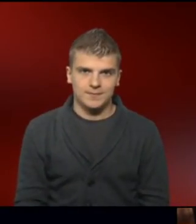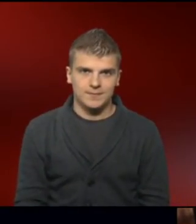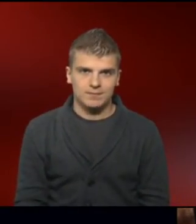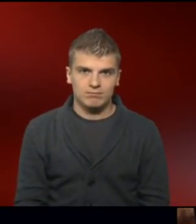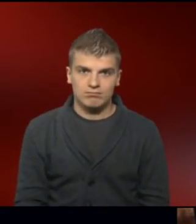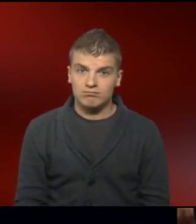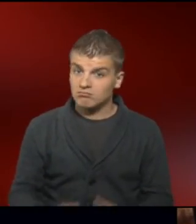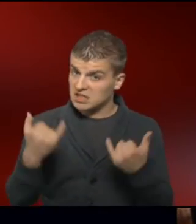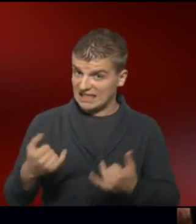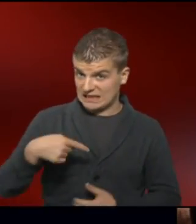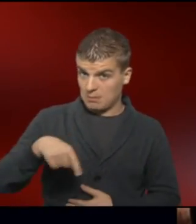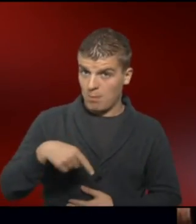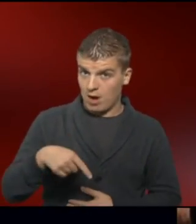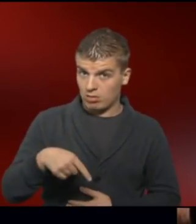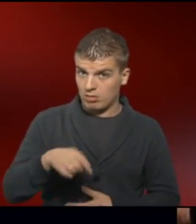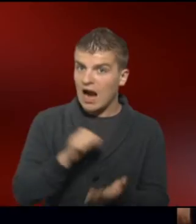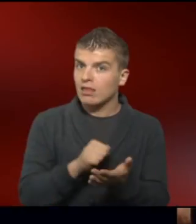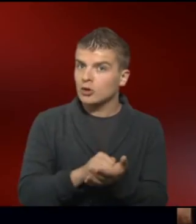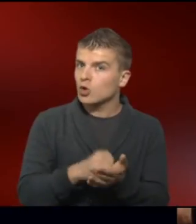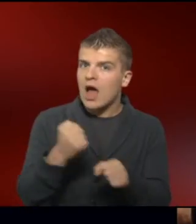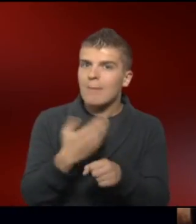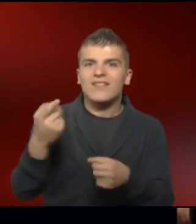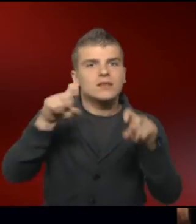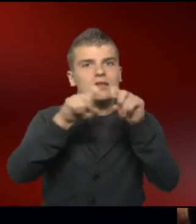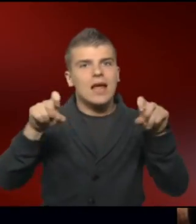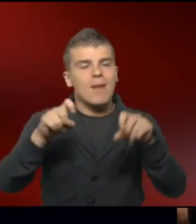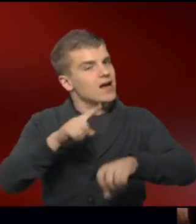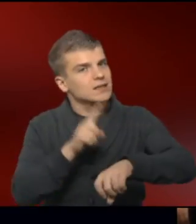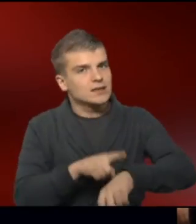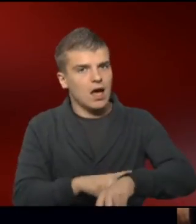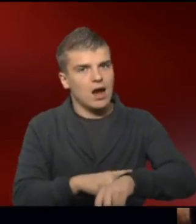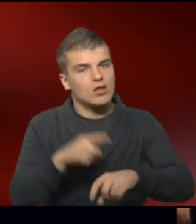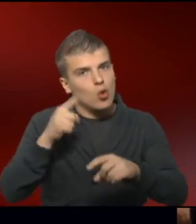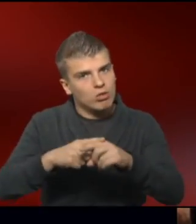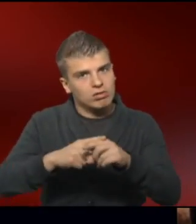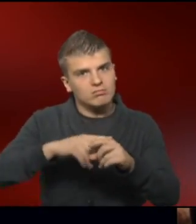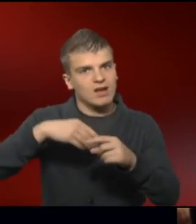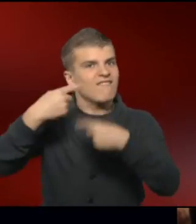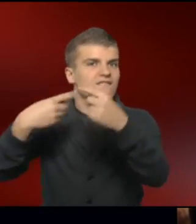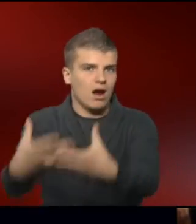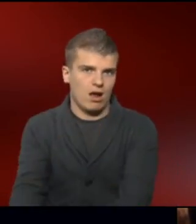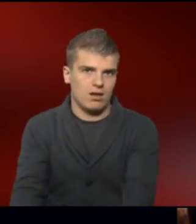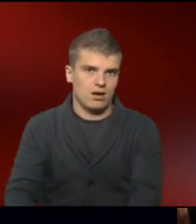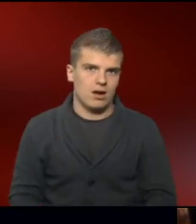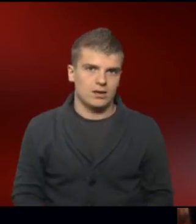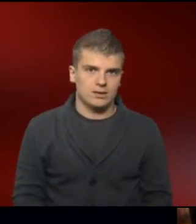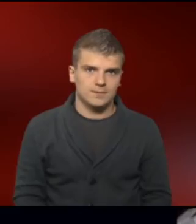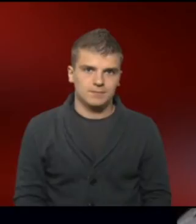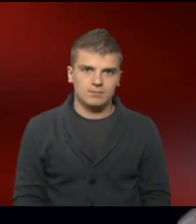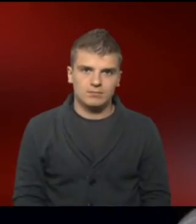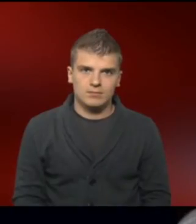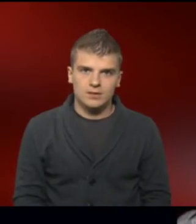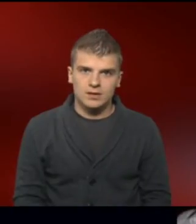Aktuell arbeitet die Redaktion an einer Ausgabe über das Thema Zeit und Vergänglichkeit. Ich bin sehr